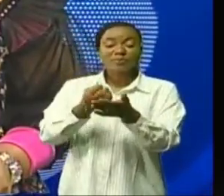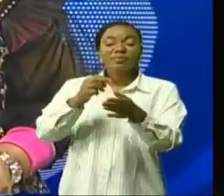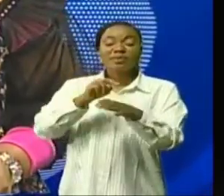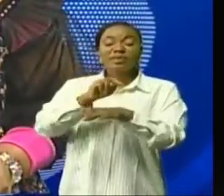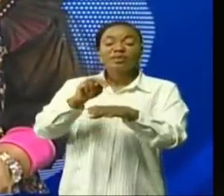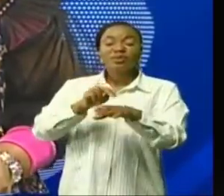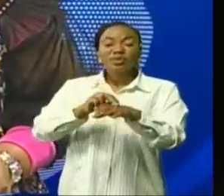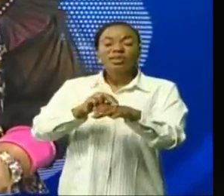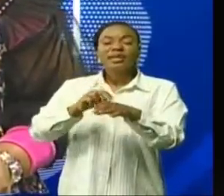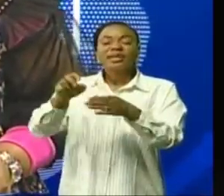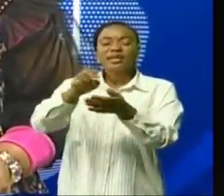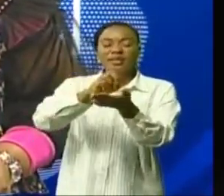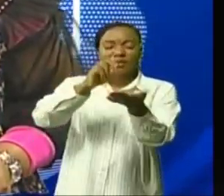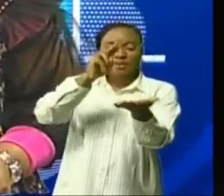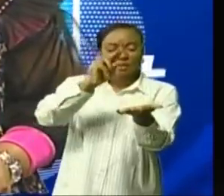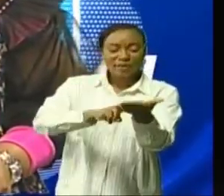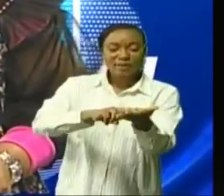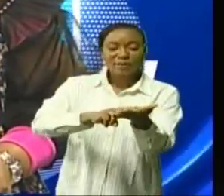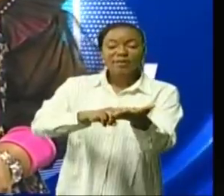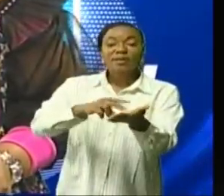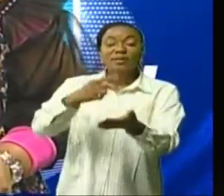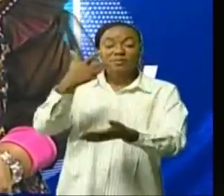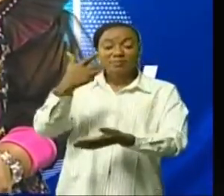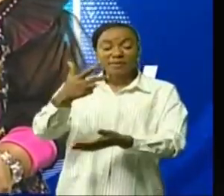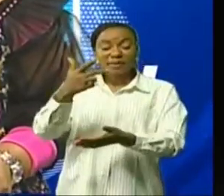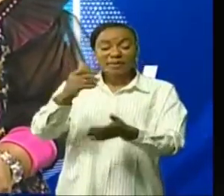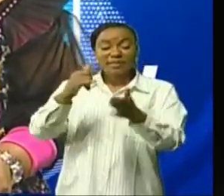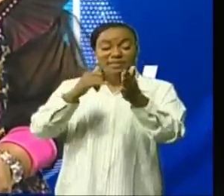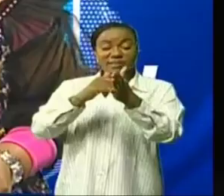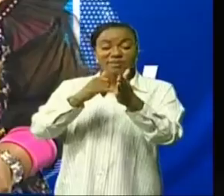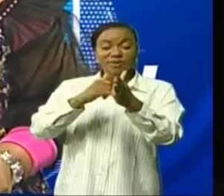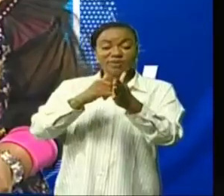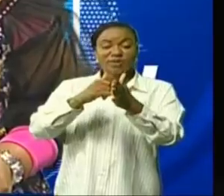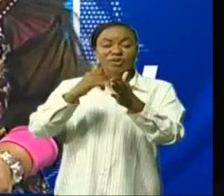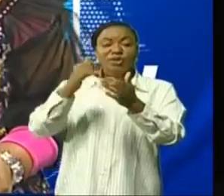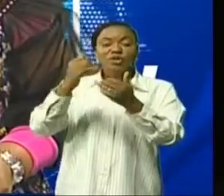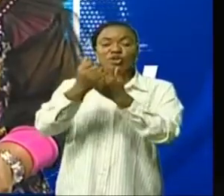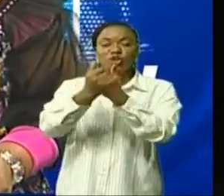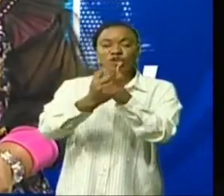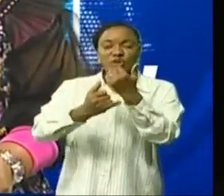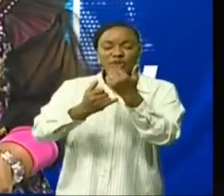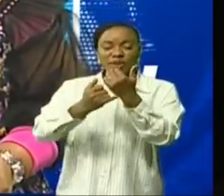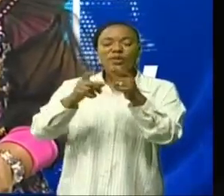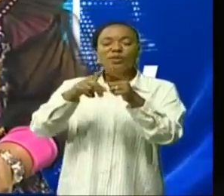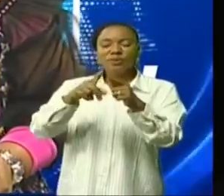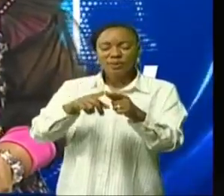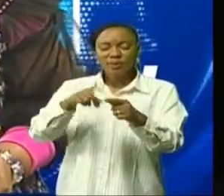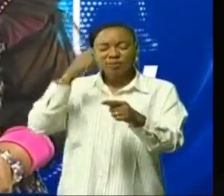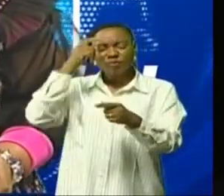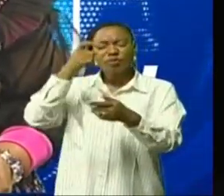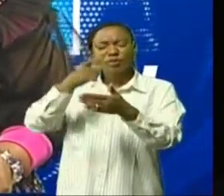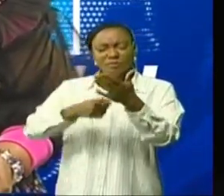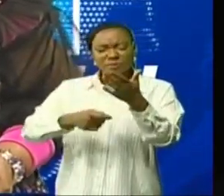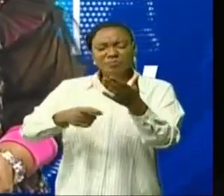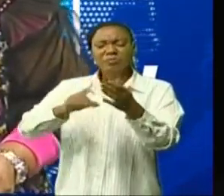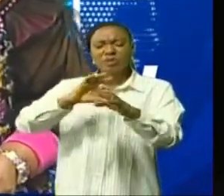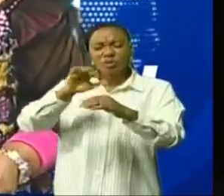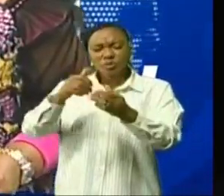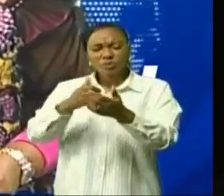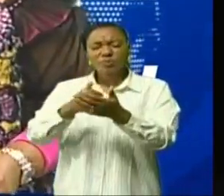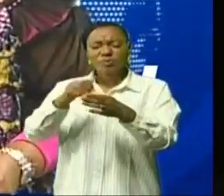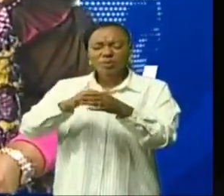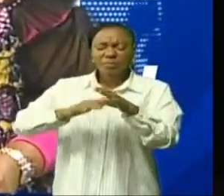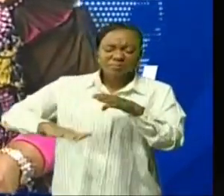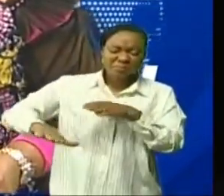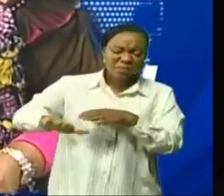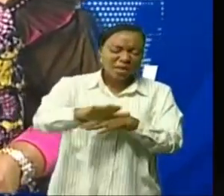mercredi 6 juillet 2022, des arrêtés ministériels portant fixation des prix des produits pétroliers dans toutes